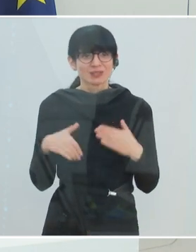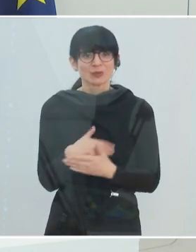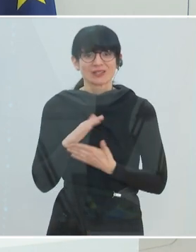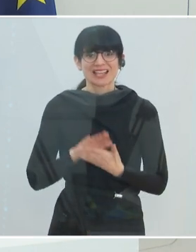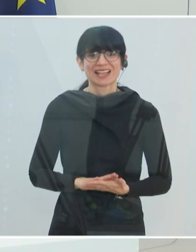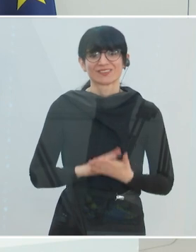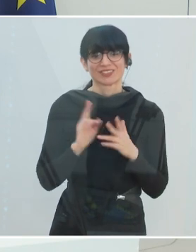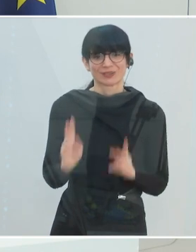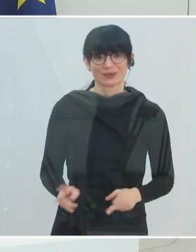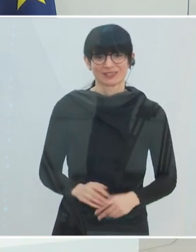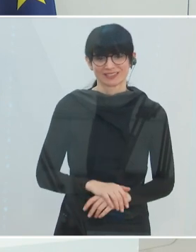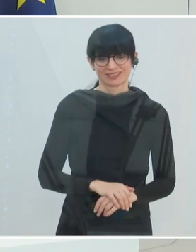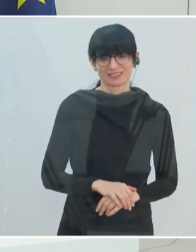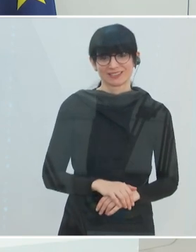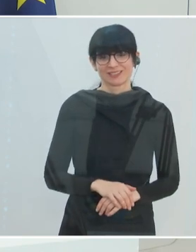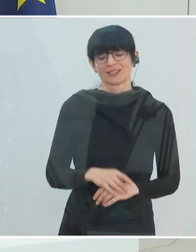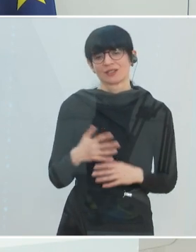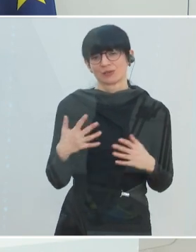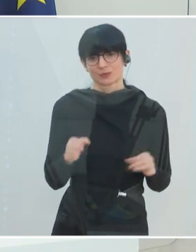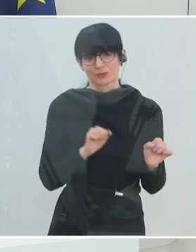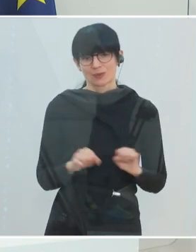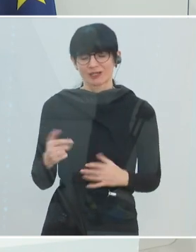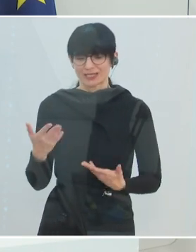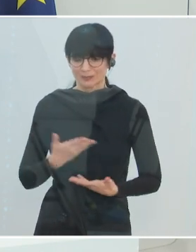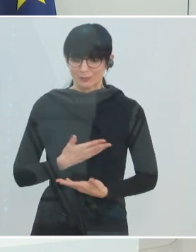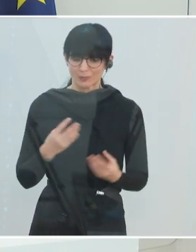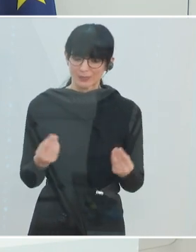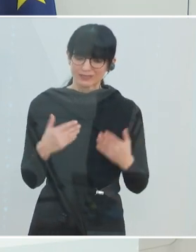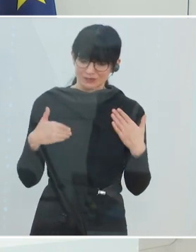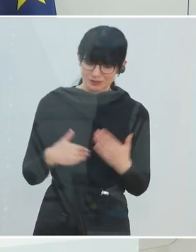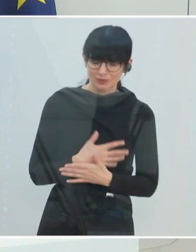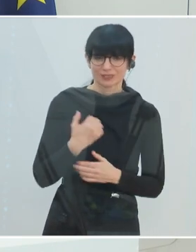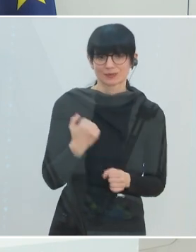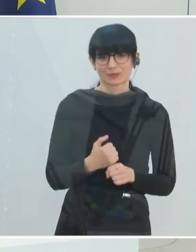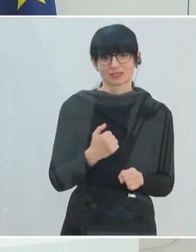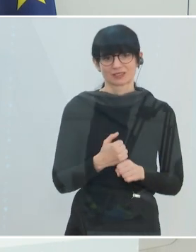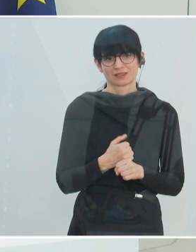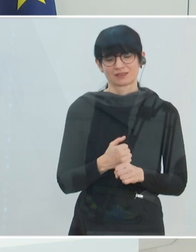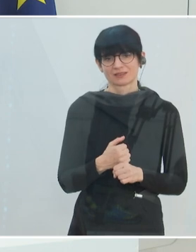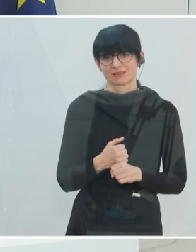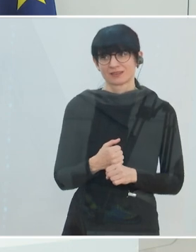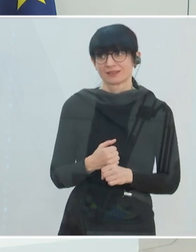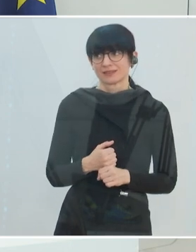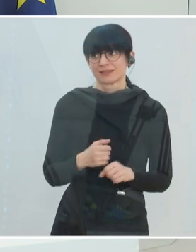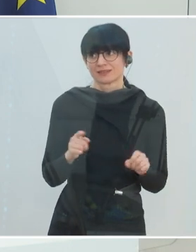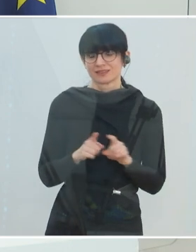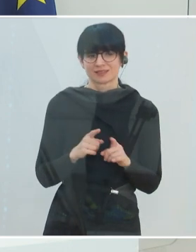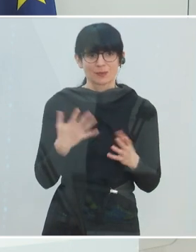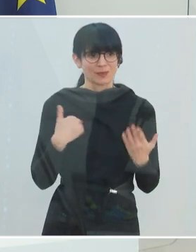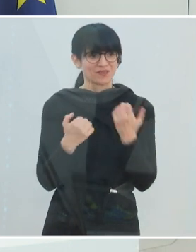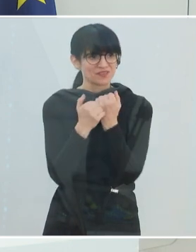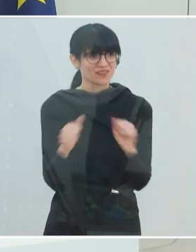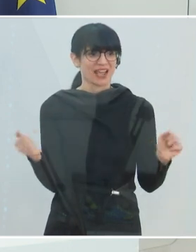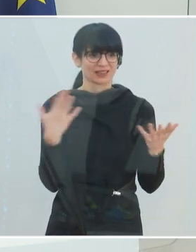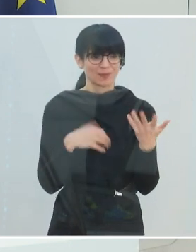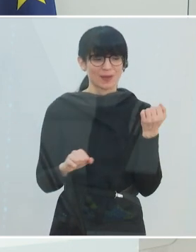ist etwas Wunderschönes, auch diese Möglichkeit zu bekommen, eben etwas Neues zu tun. Aber es geht auch darum, sich wieder bewegen zu können.